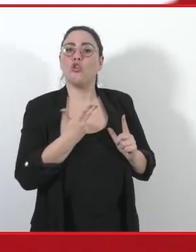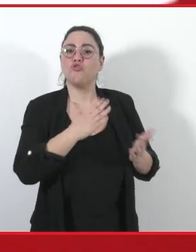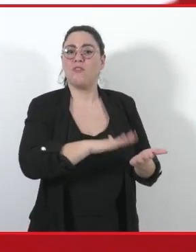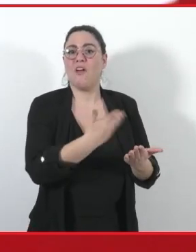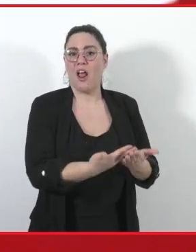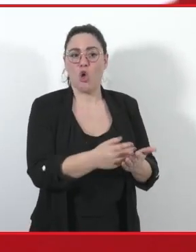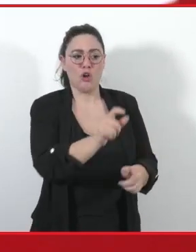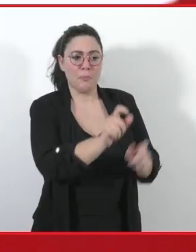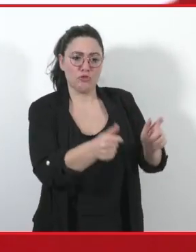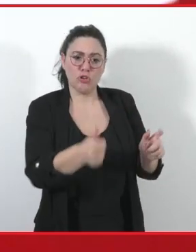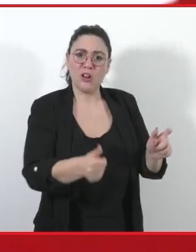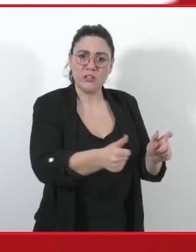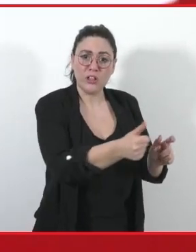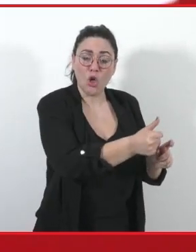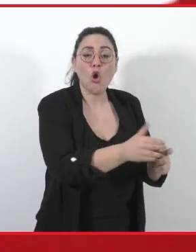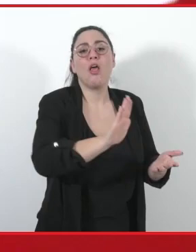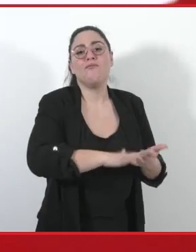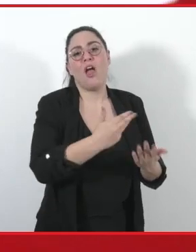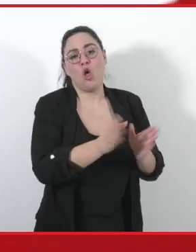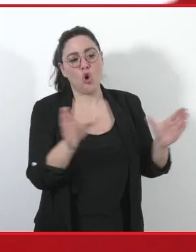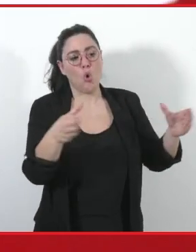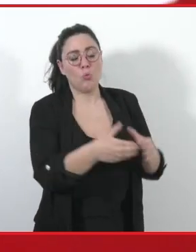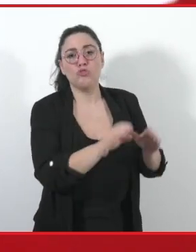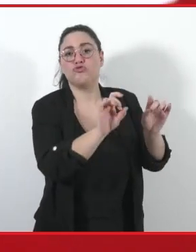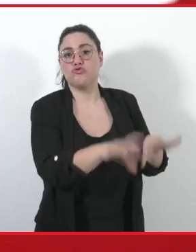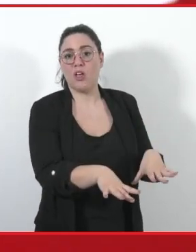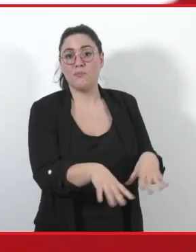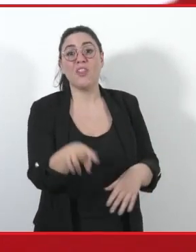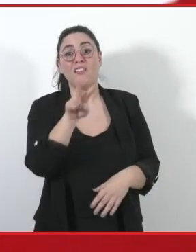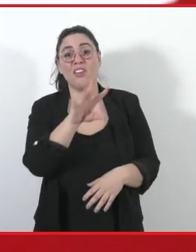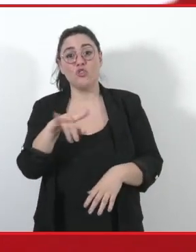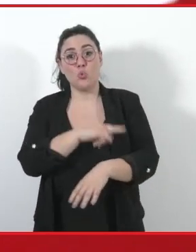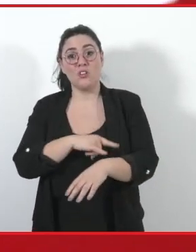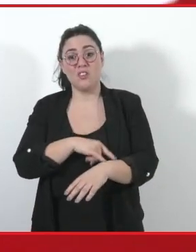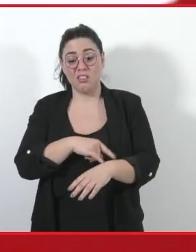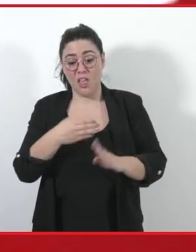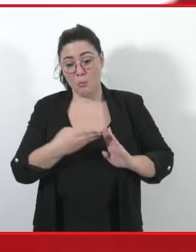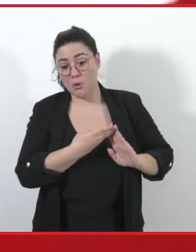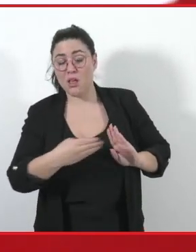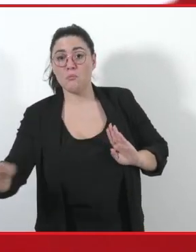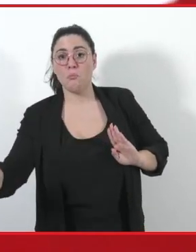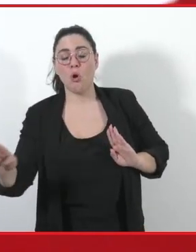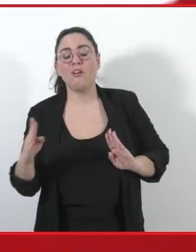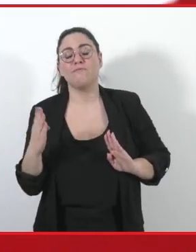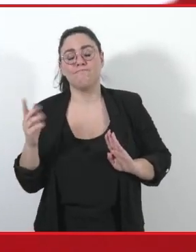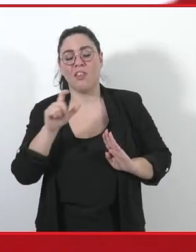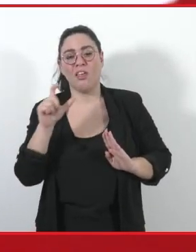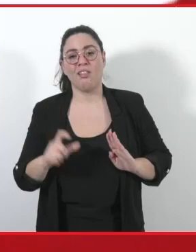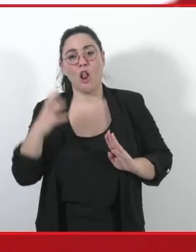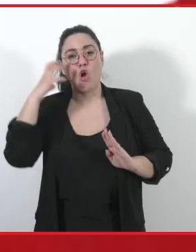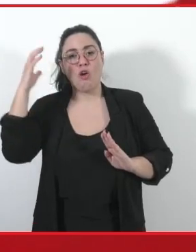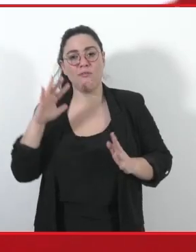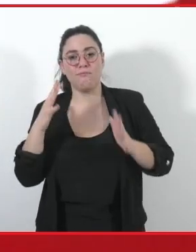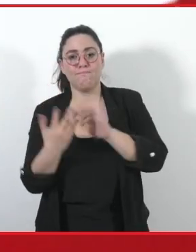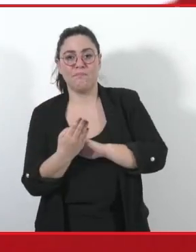collettività. Dopo il 25 di settembre il Paese è governato da una destra, quella che abbiamo ascoltato anche oggi dalle